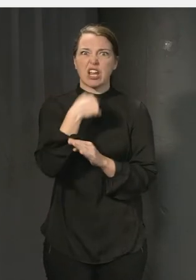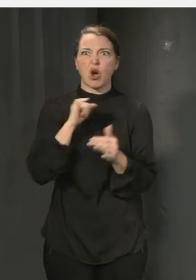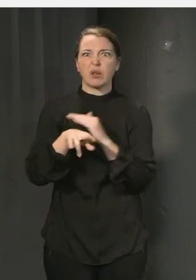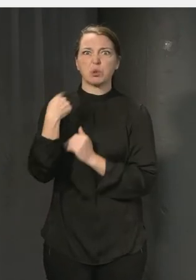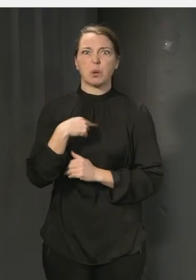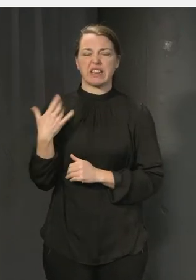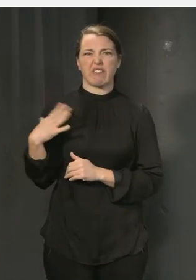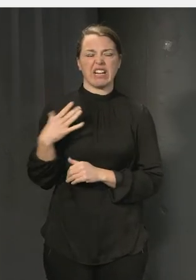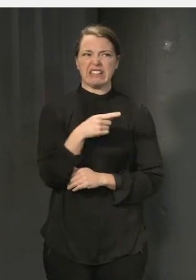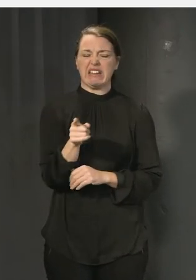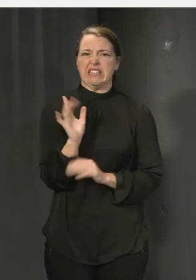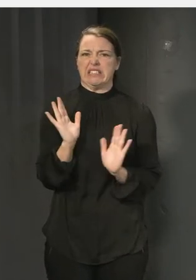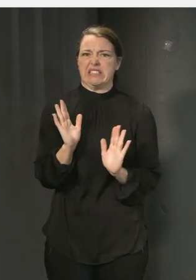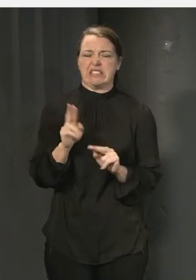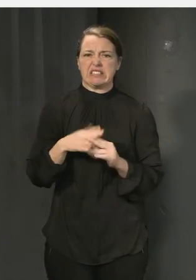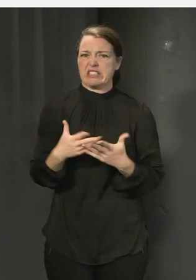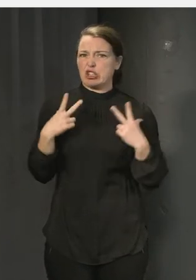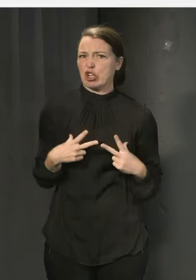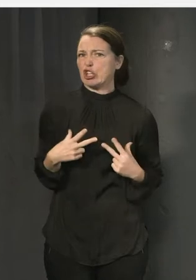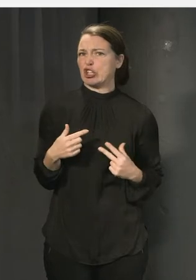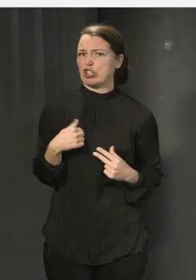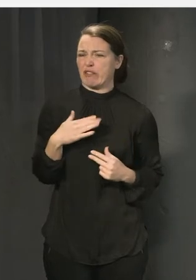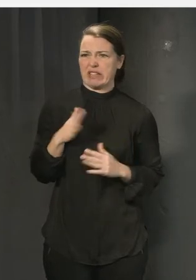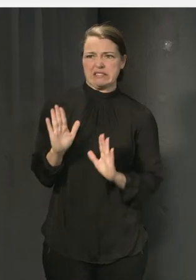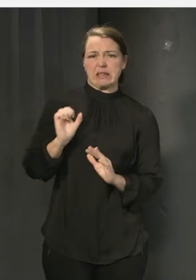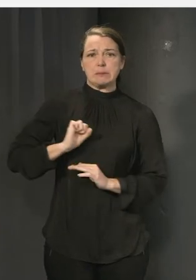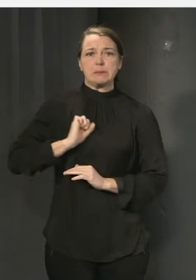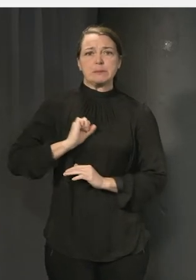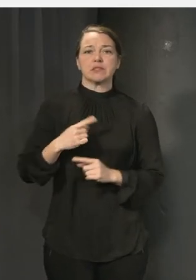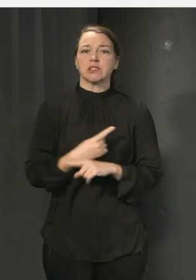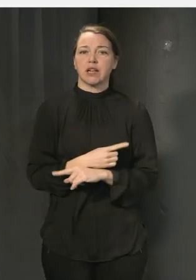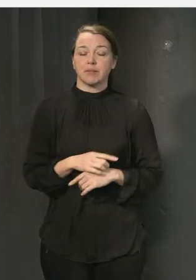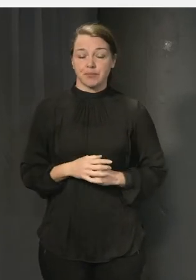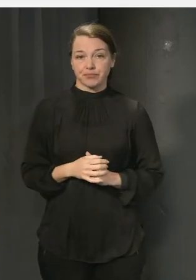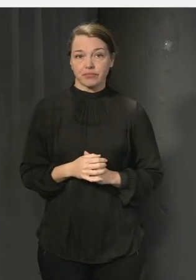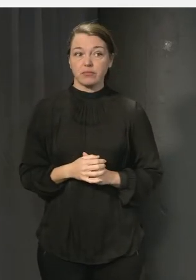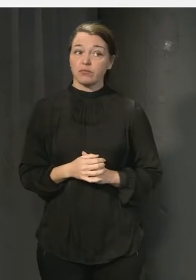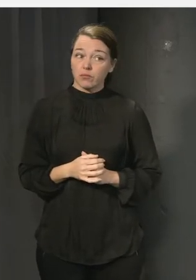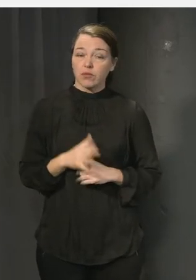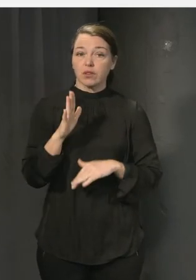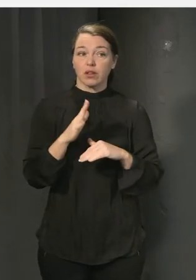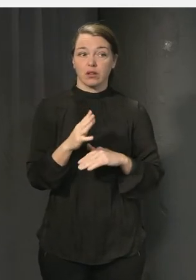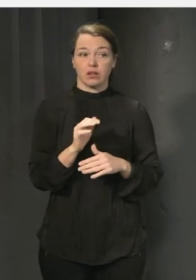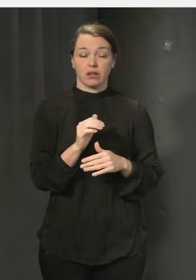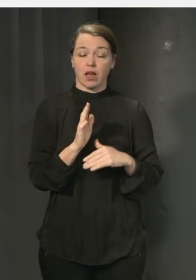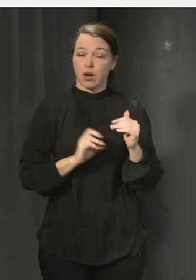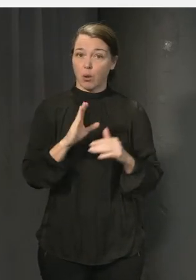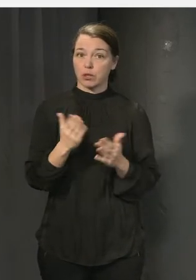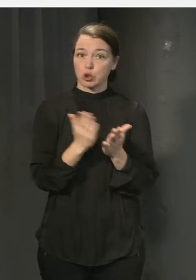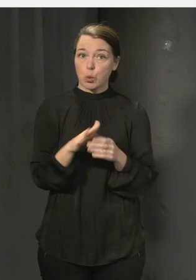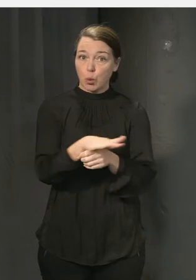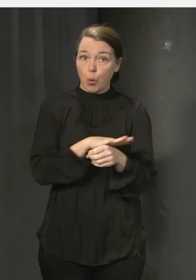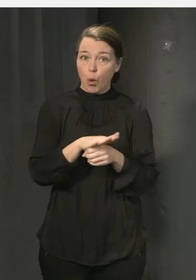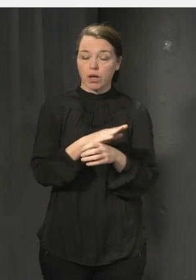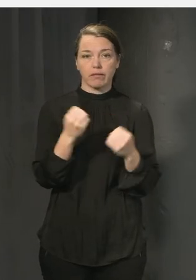jag går in på toaletten och det känns otryggt. Det kan handla om hur skolgården som ju är en superviktig miljö att